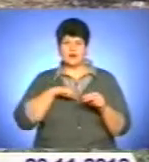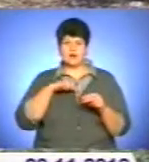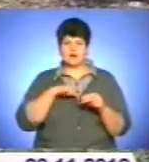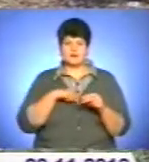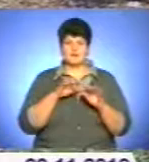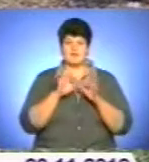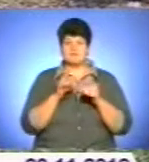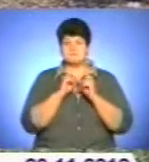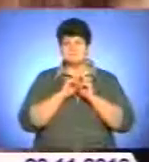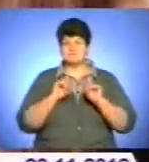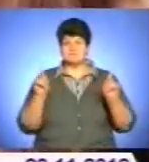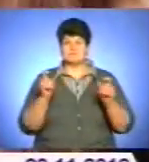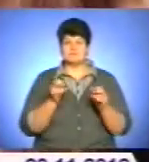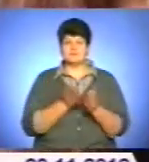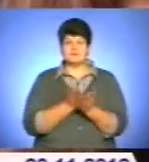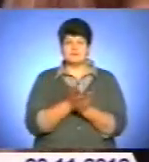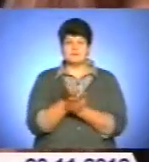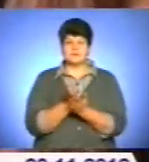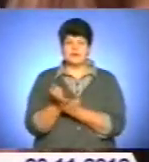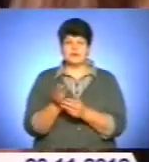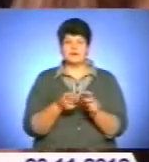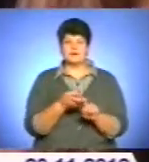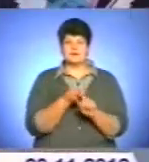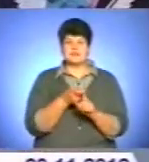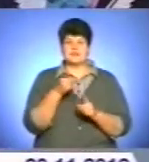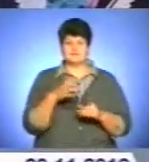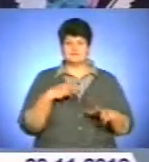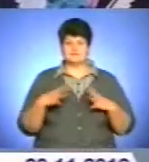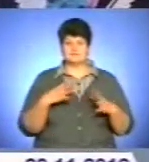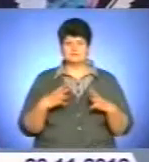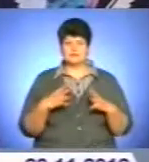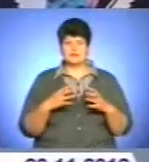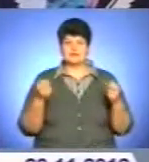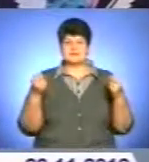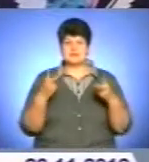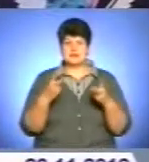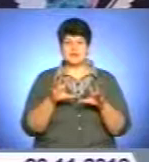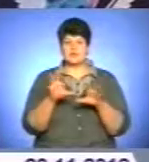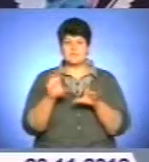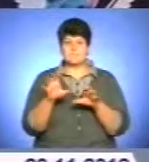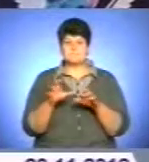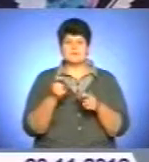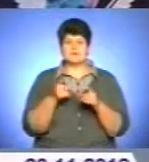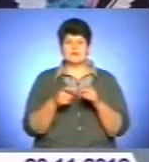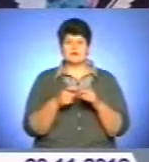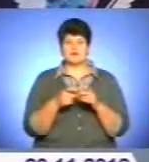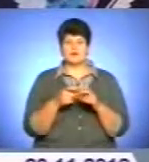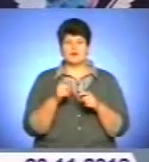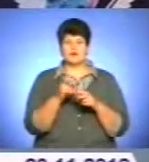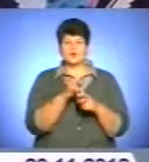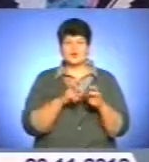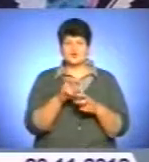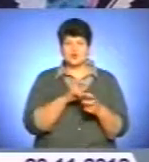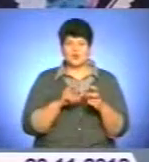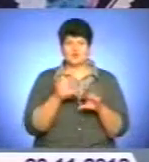собак буває різна спеціалізація, яка залежить від їхнього темпераменту. Спеціальні собаки, патрульно-розшукові собаки та розшукові собаки.